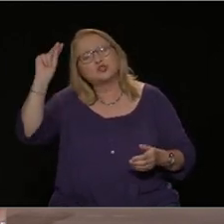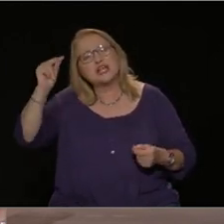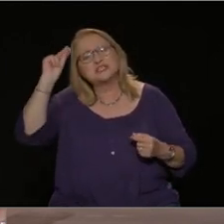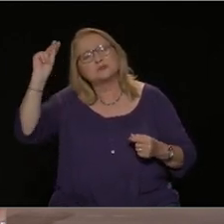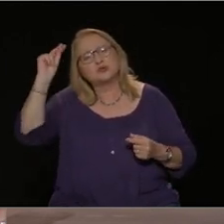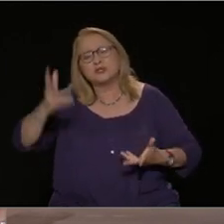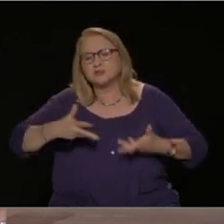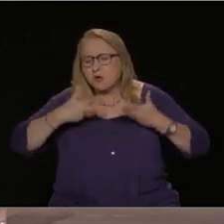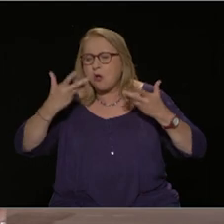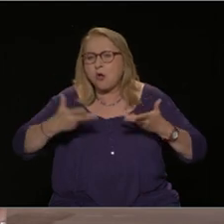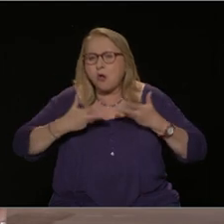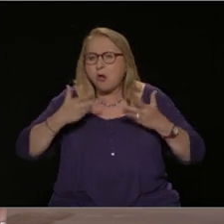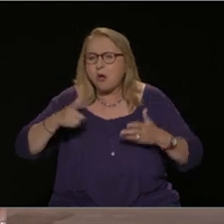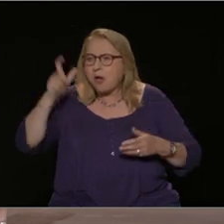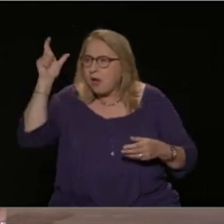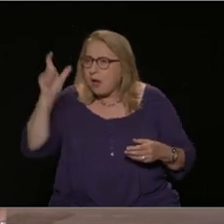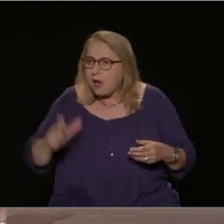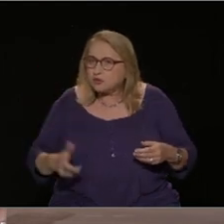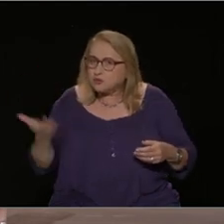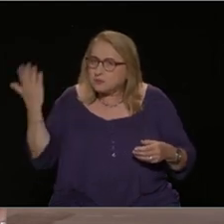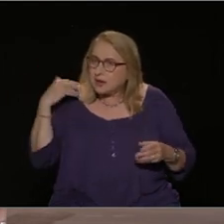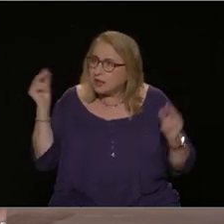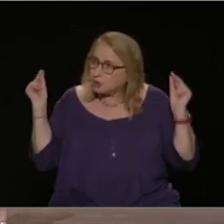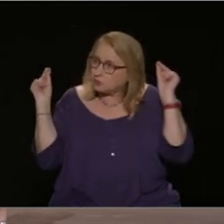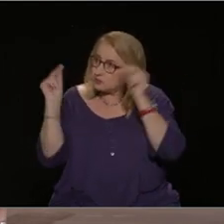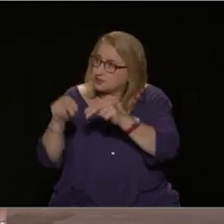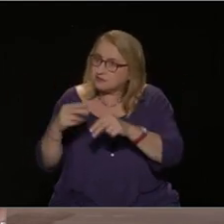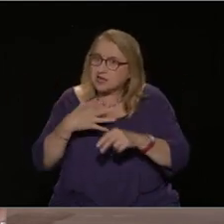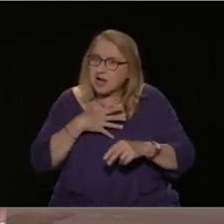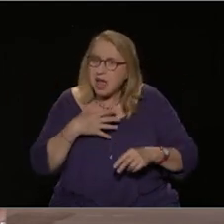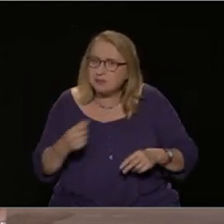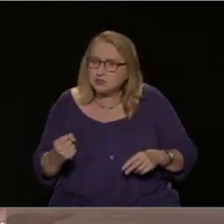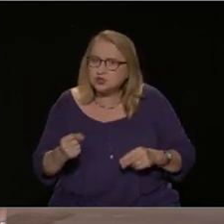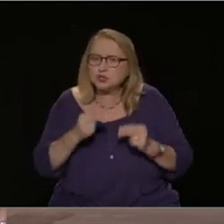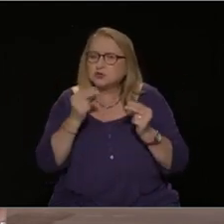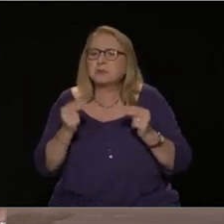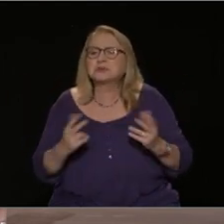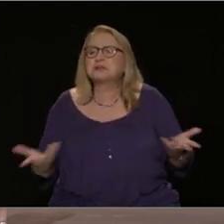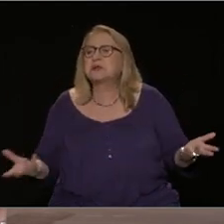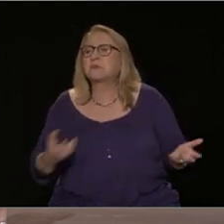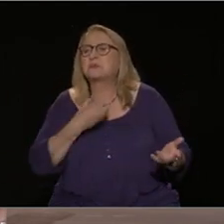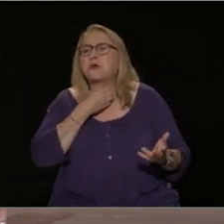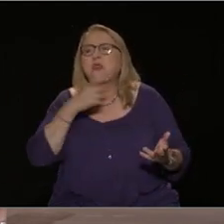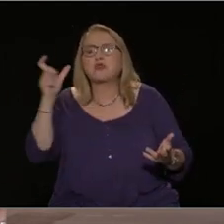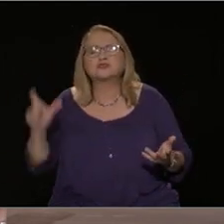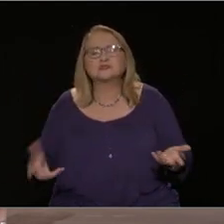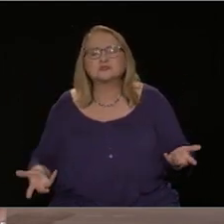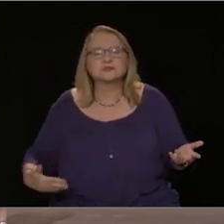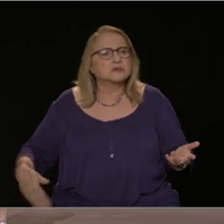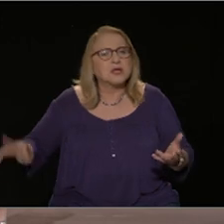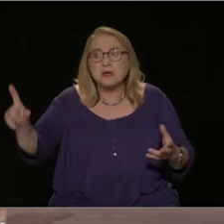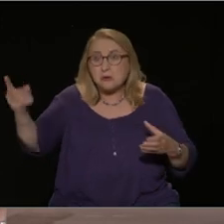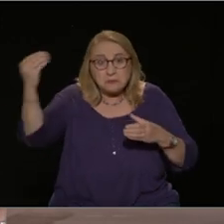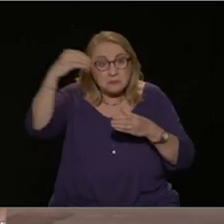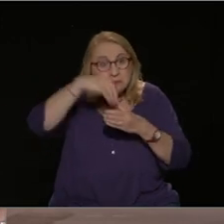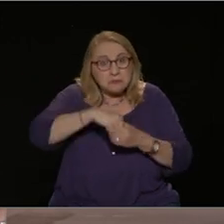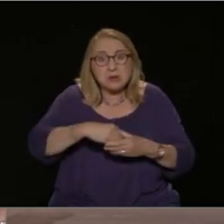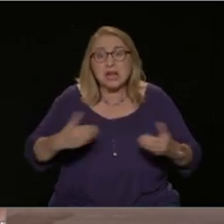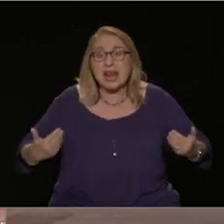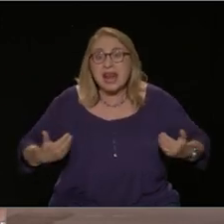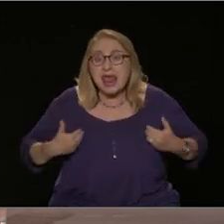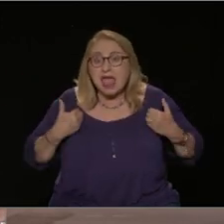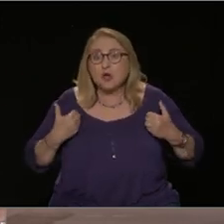λαϊκή εμπιστοσύνη και δεν είναι πουθενά παρόν μέσα στους αγώνες των εργαζομένων, της νεούλαιας κτλ. Αντίθετα,